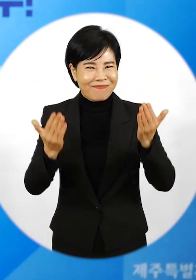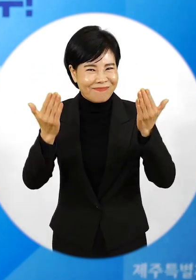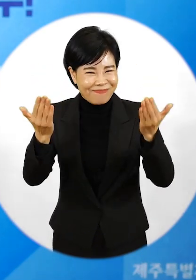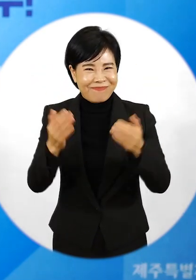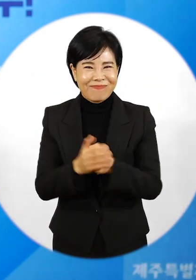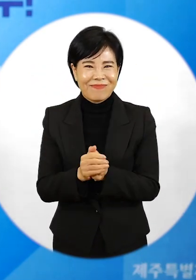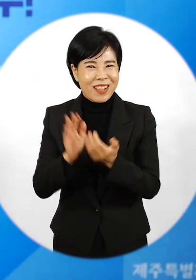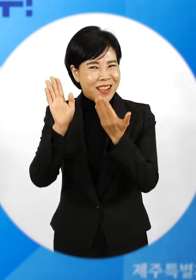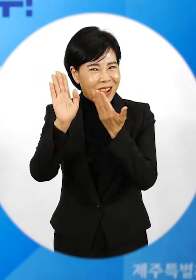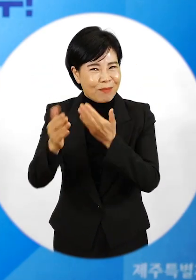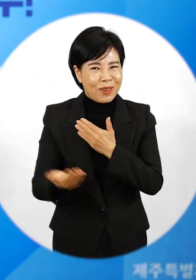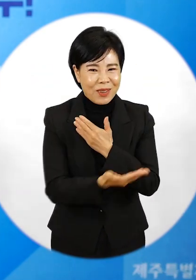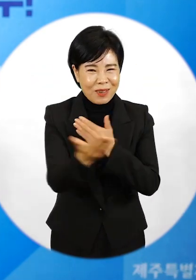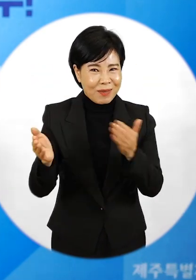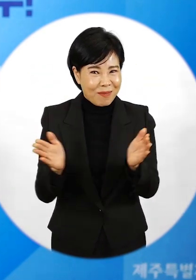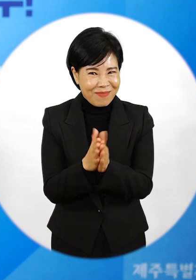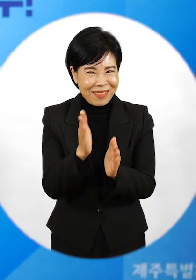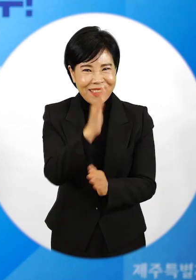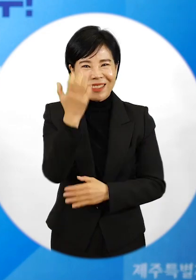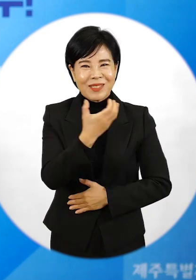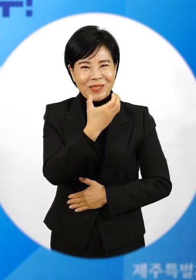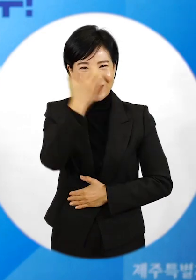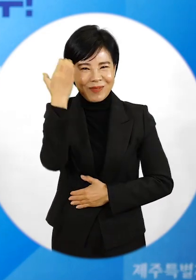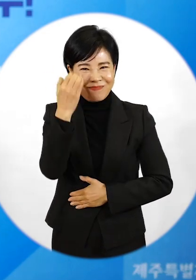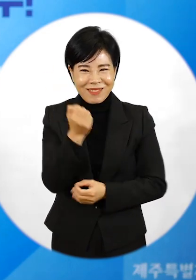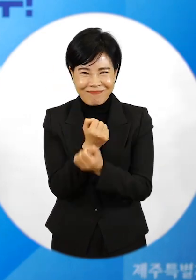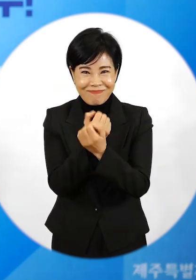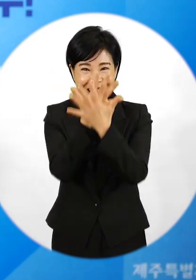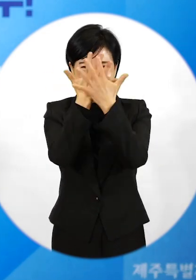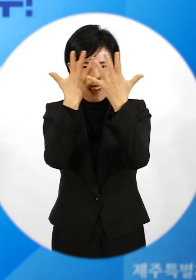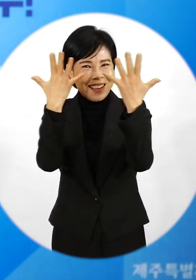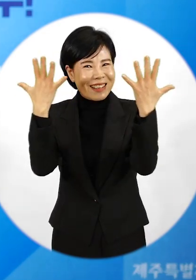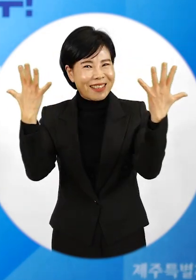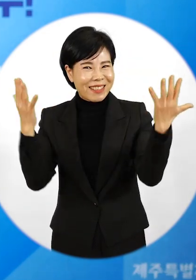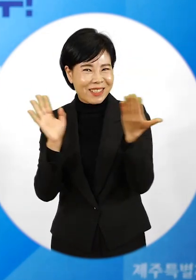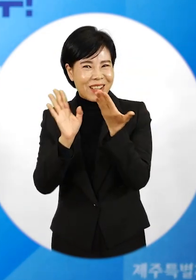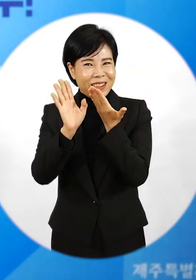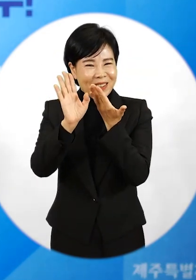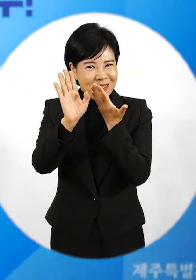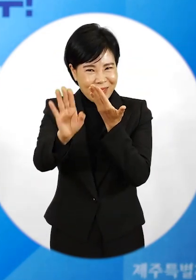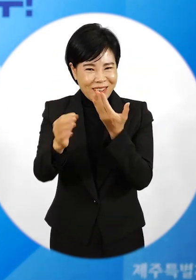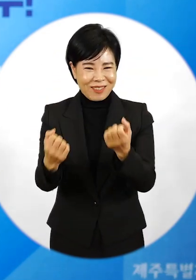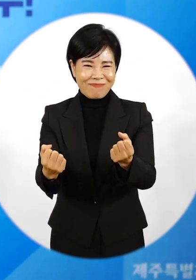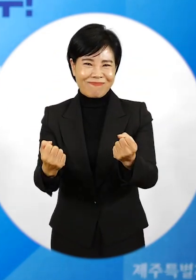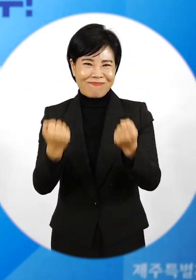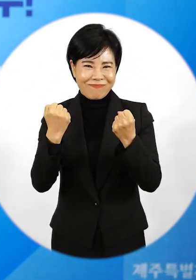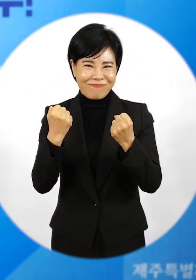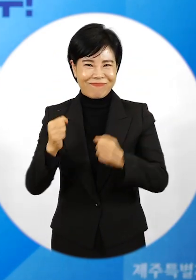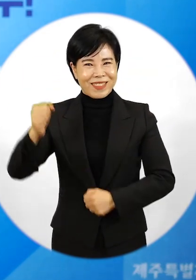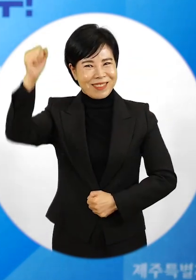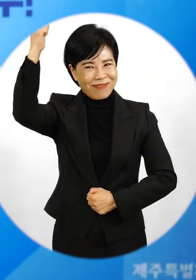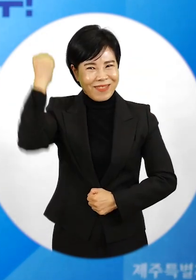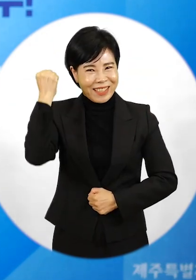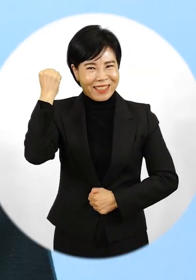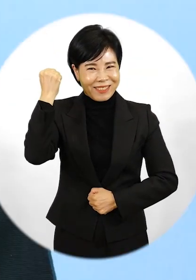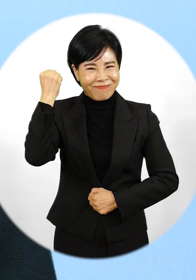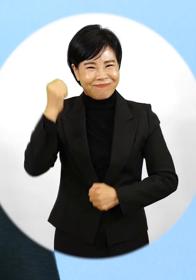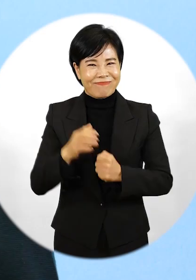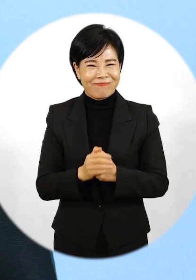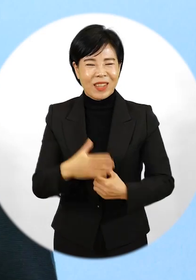앞으로도 여러분의 빛나는 꿈과 활짝 펼칠 미래를 힘차게 응원하겠습니다.